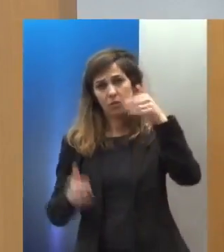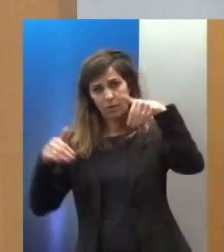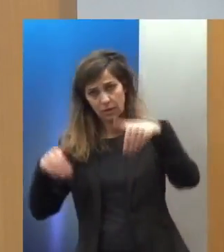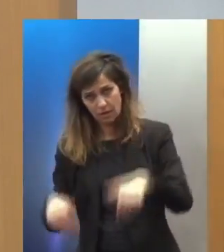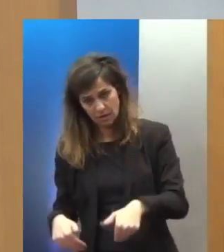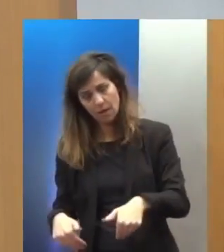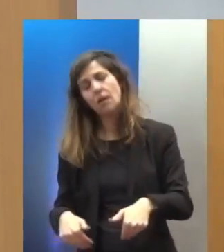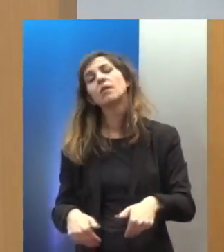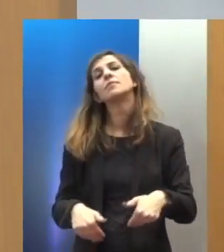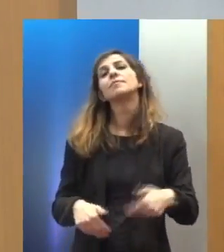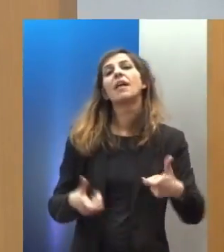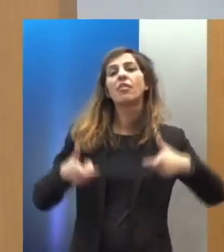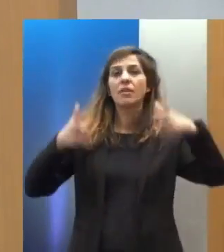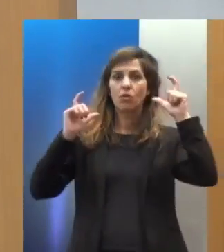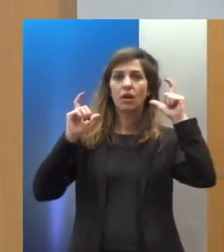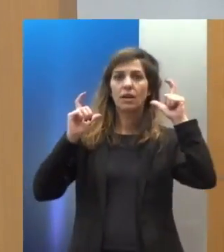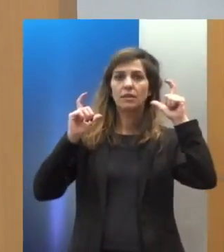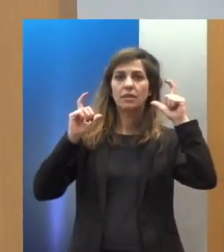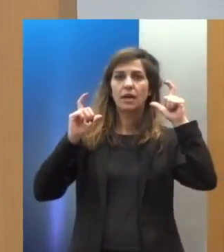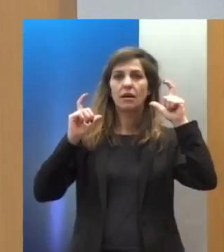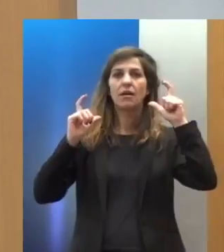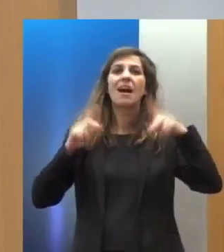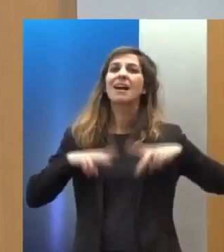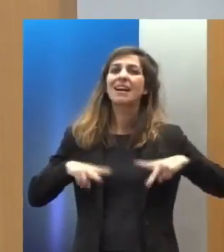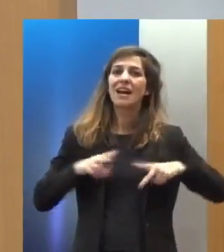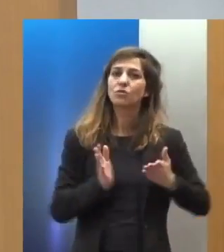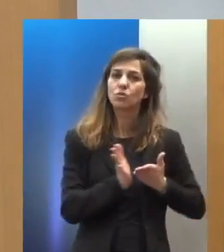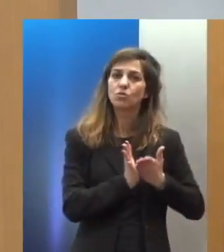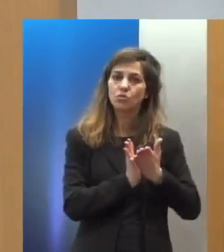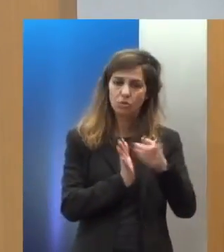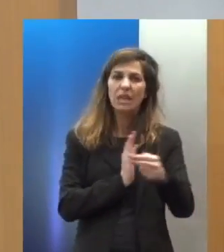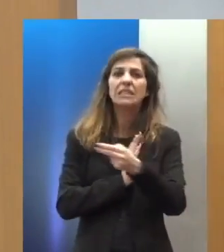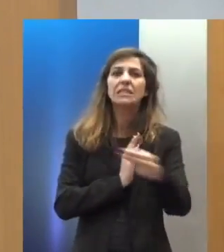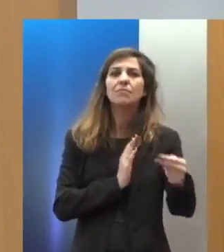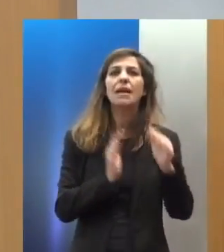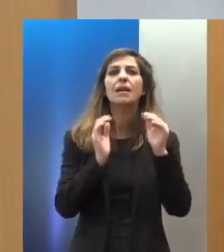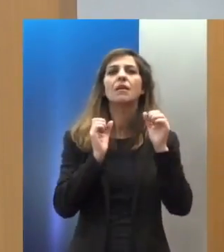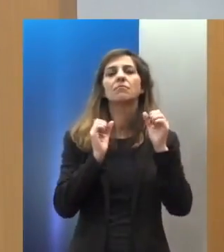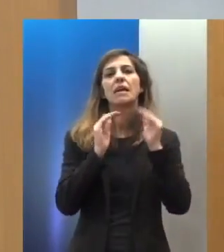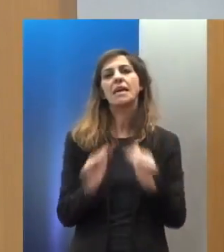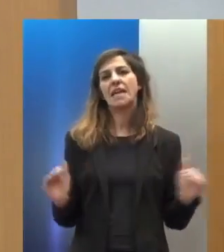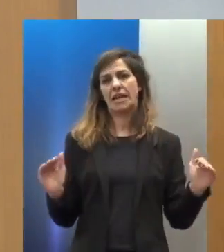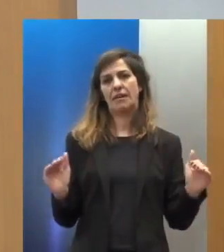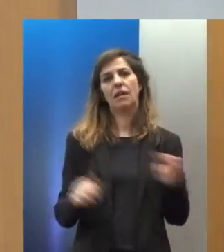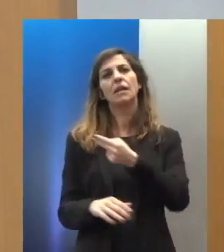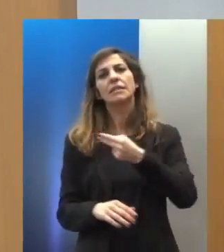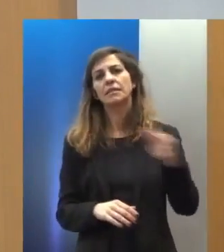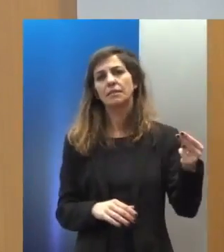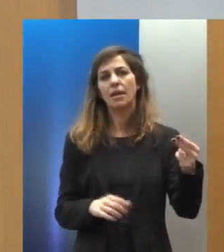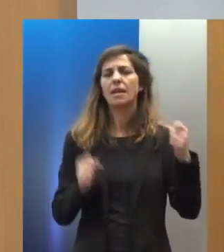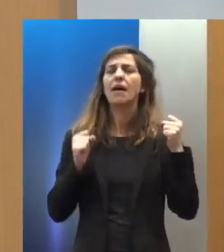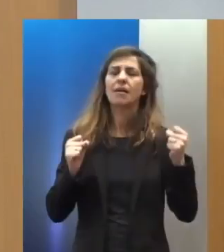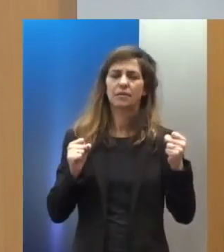συνειφαίνονται με την ειρήνη, τη δικαιοσύνη, την ασφάλεια και τη σταθερότητα, την εξάλληψη της